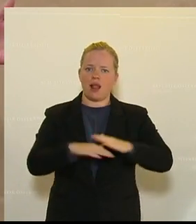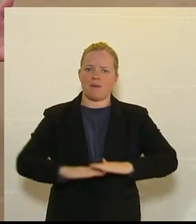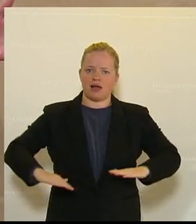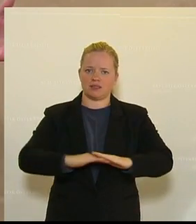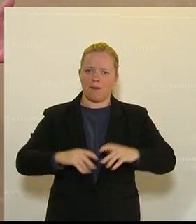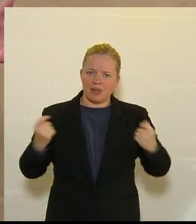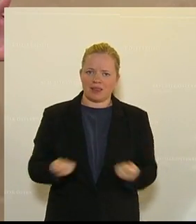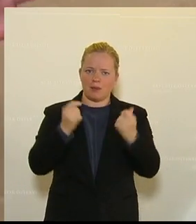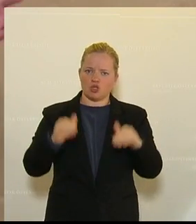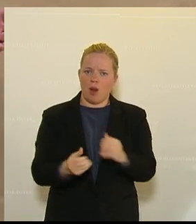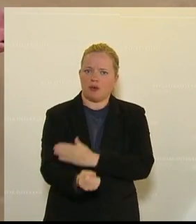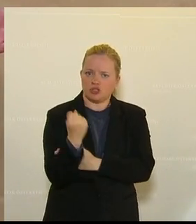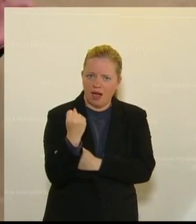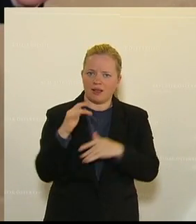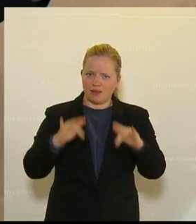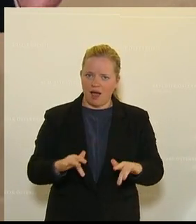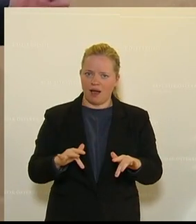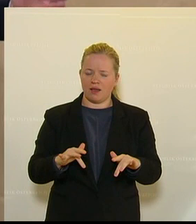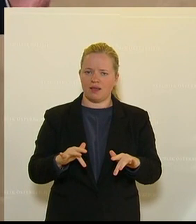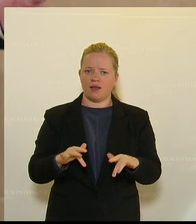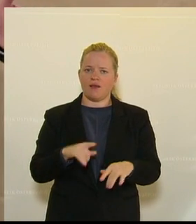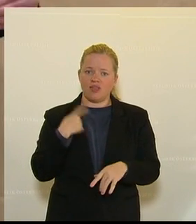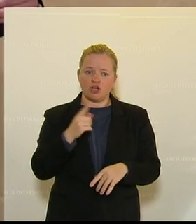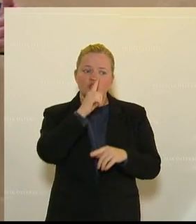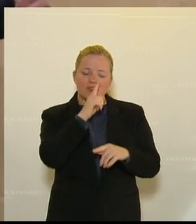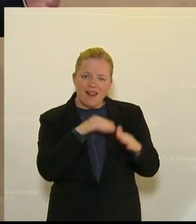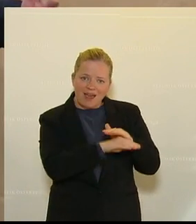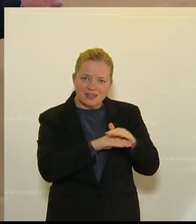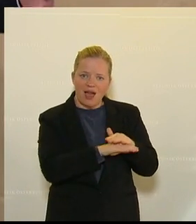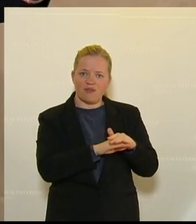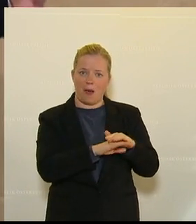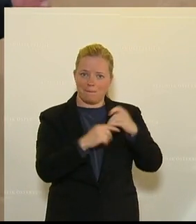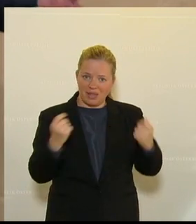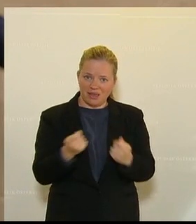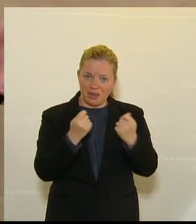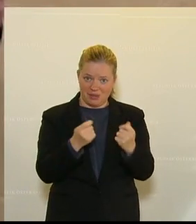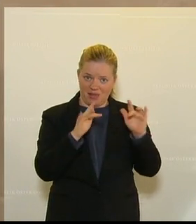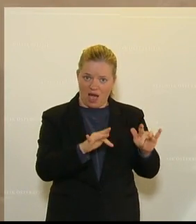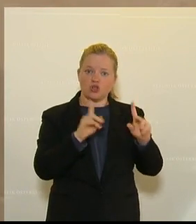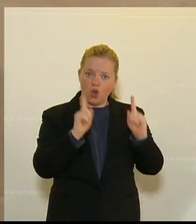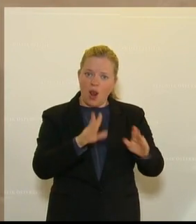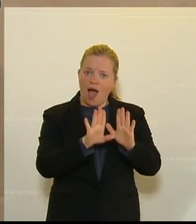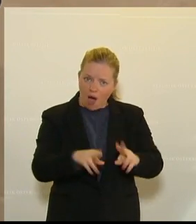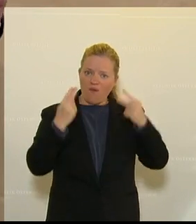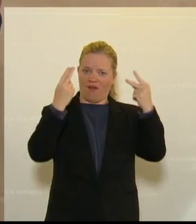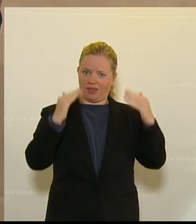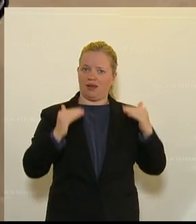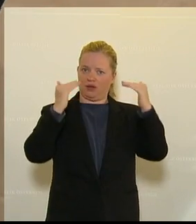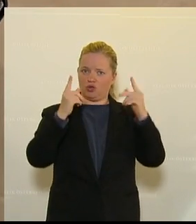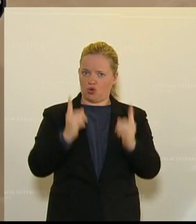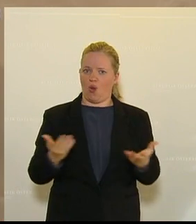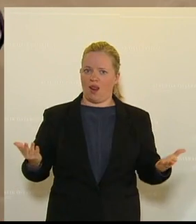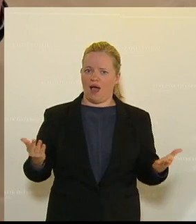Betriebe zu verbreitern. Wir wollen haben, dass die stillen Reserven, die in den Betrieben schlummern, aufgewertet werden können.